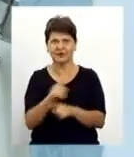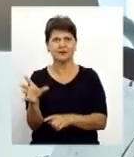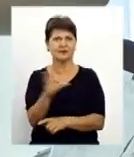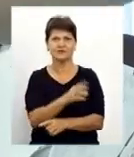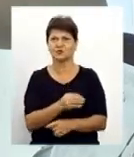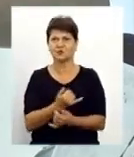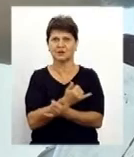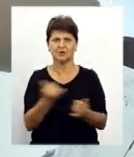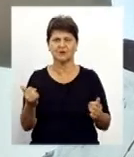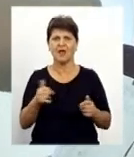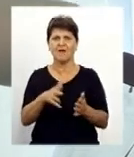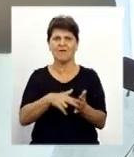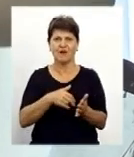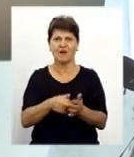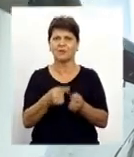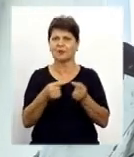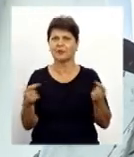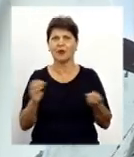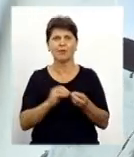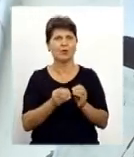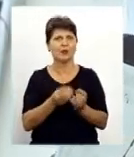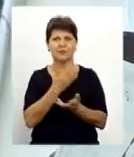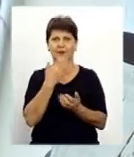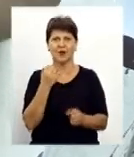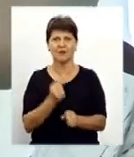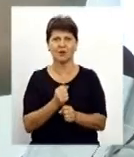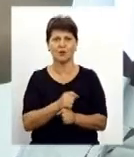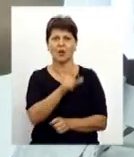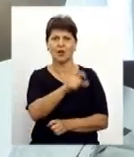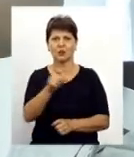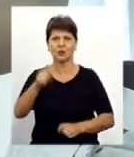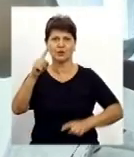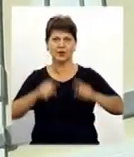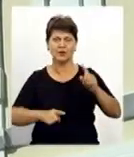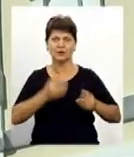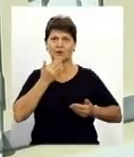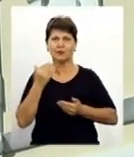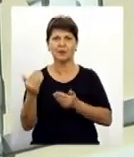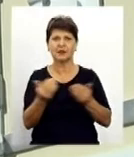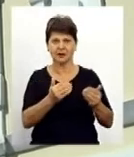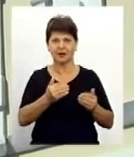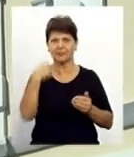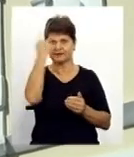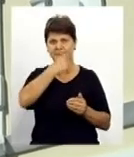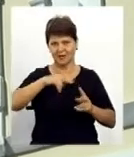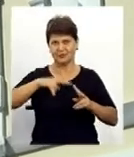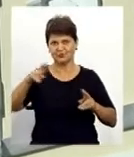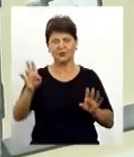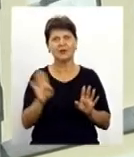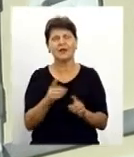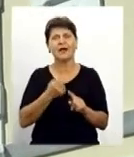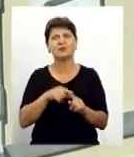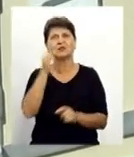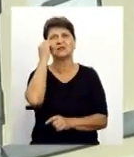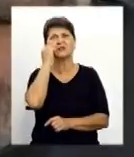забезпечені, фарбами, проблем немає в роботі. Люди іноді питають, чи схожі тут деякі персонажі. Це робилося по старим